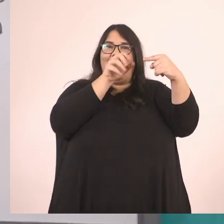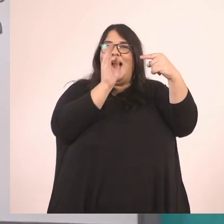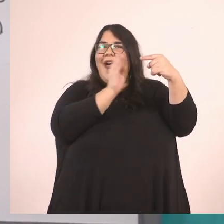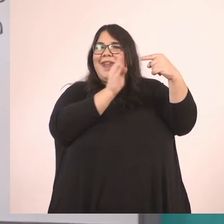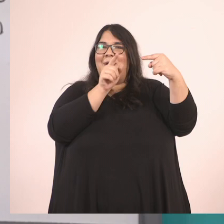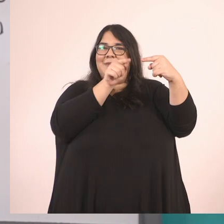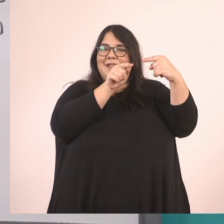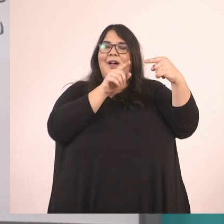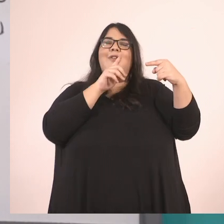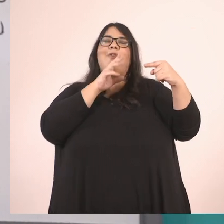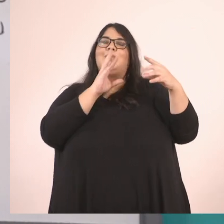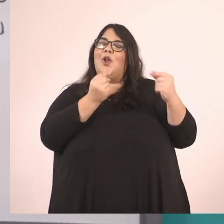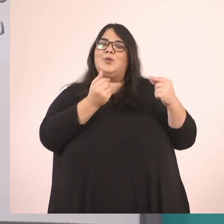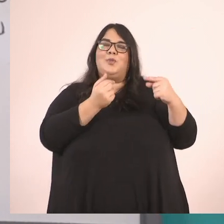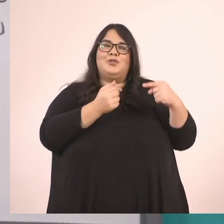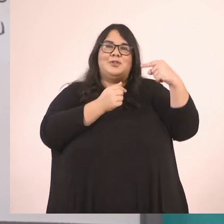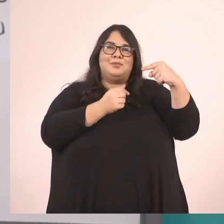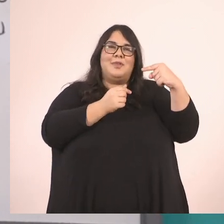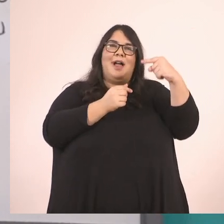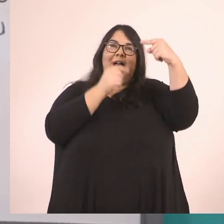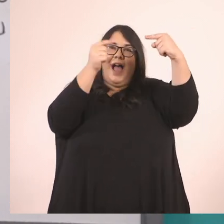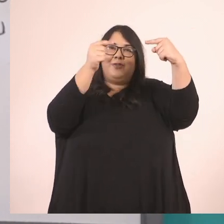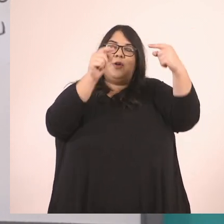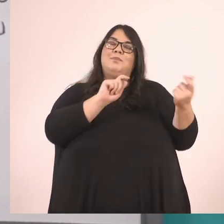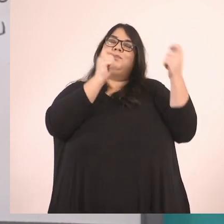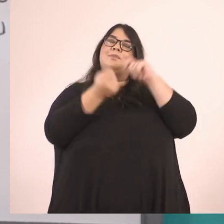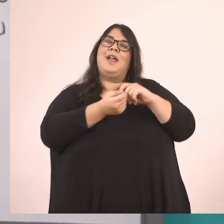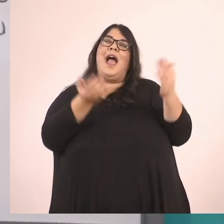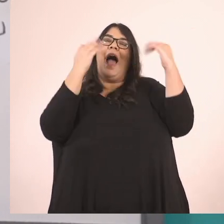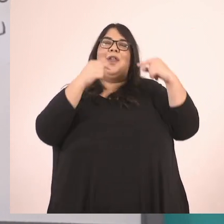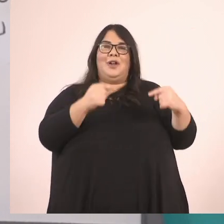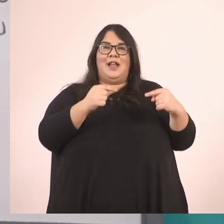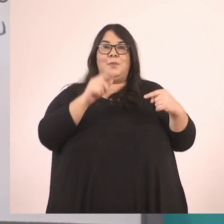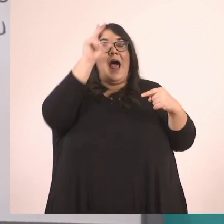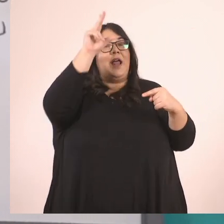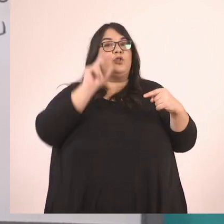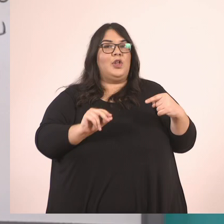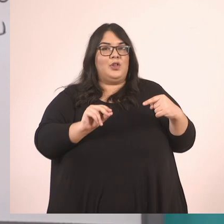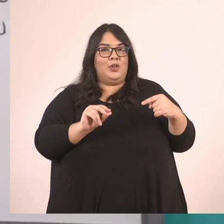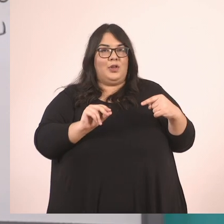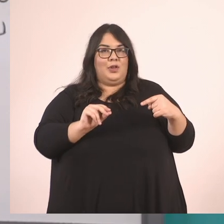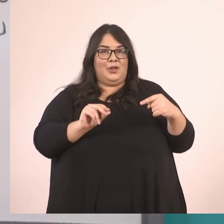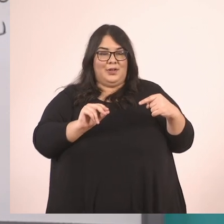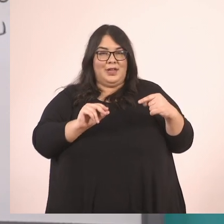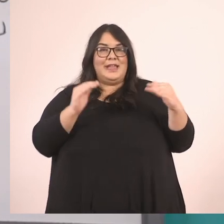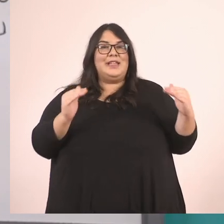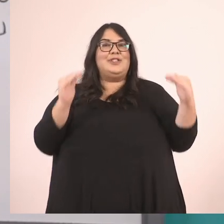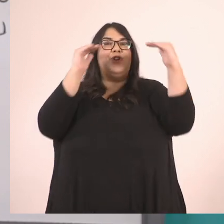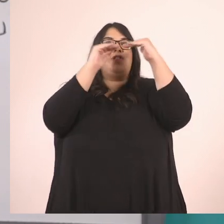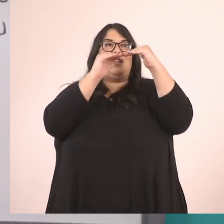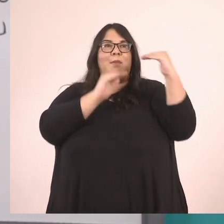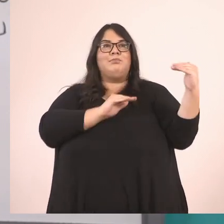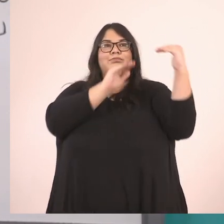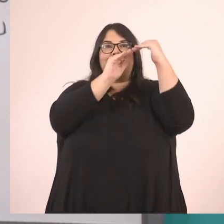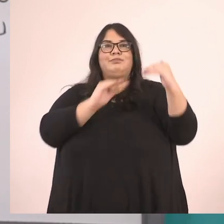την οποία δημιουργούμε ισοδύναμα κλάσματα. Μας τη δίνουν τα ισοδύναμα κλάσματα, όχι διαδικασία. μας τη δίνουν τα ισοδύναμα